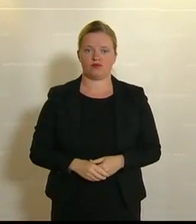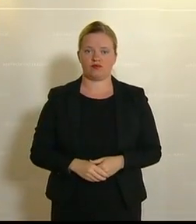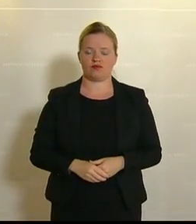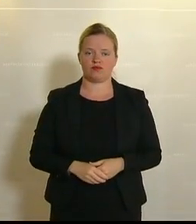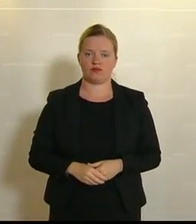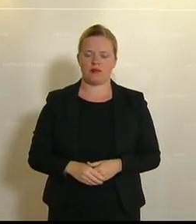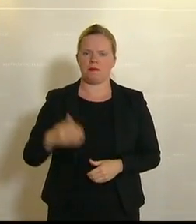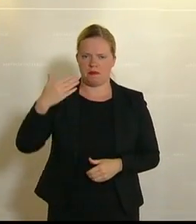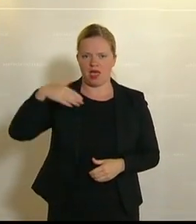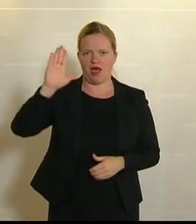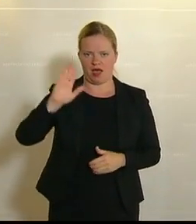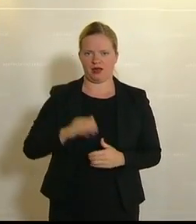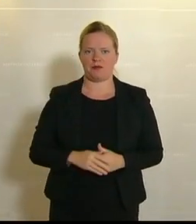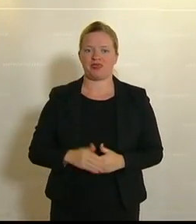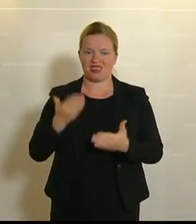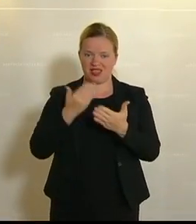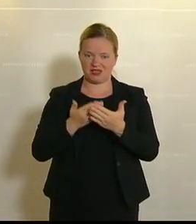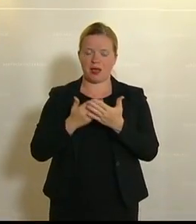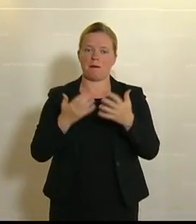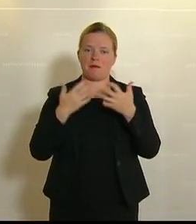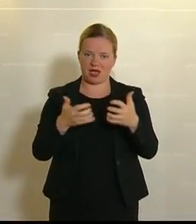Mehrheit. Damit ist der Bericht angenommen.